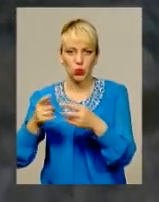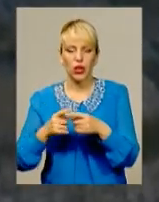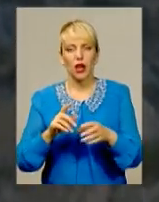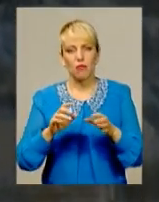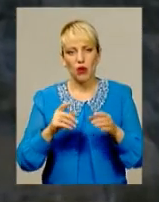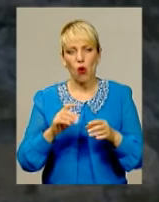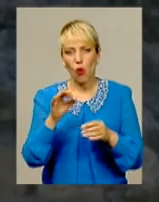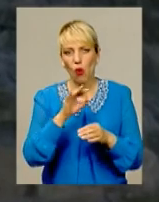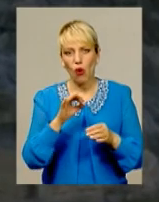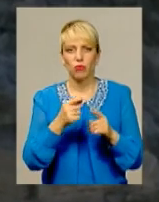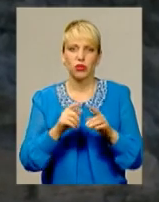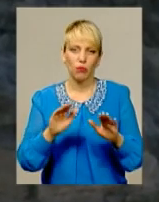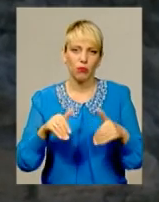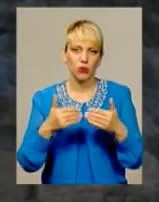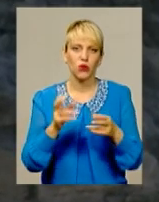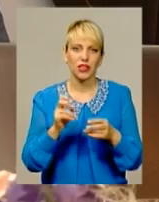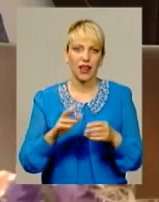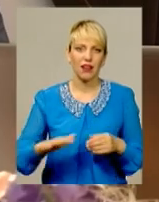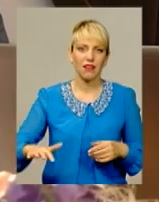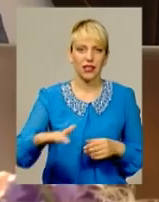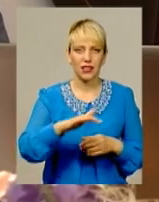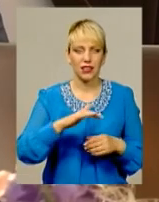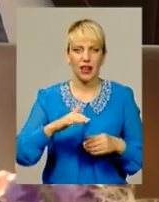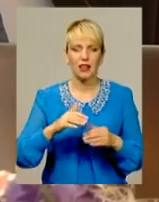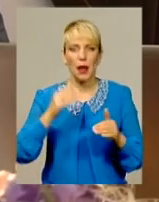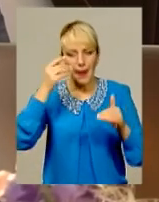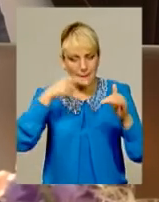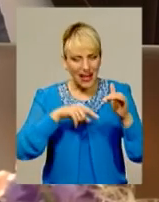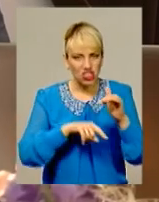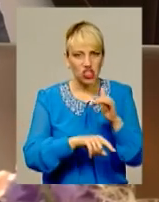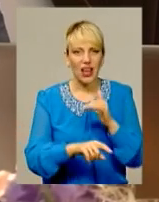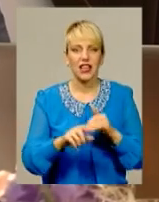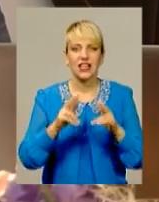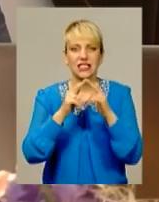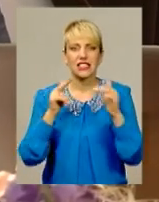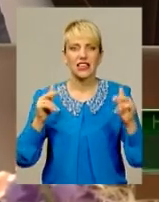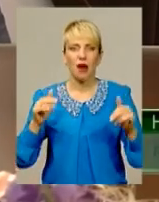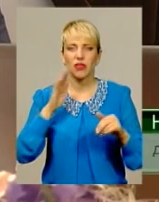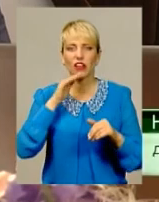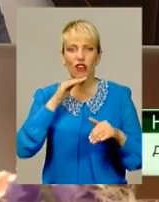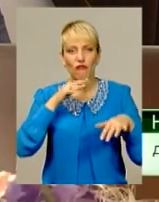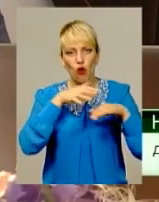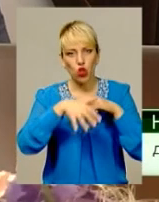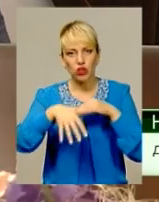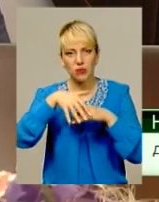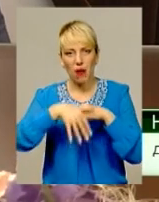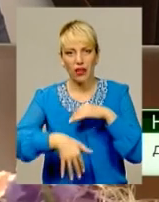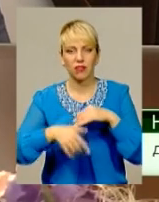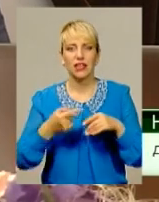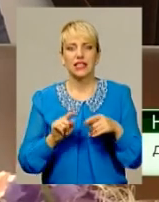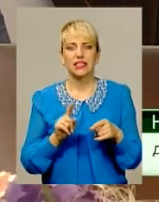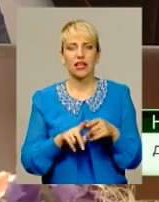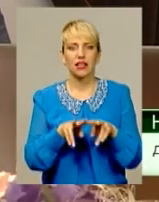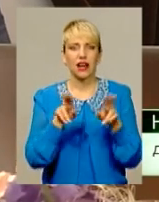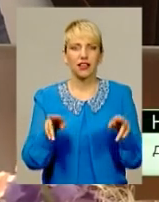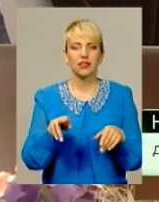рекламувати як райпечер, замків та водоспадів. Це фактично можливості туристичні порівняно із карпатським регіоном,